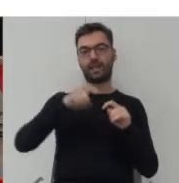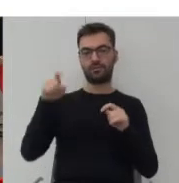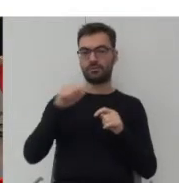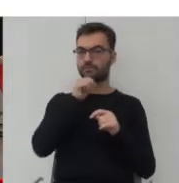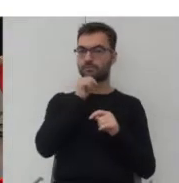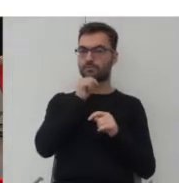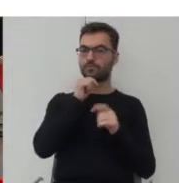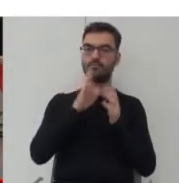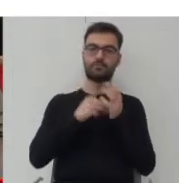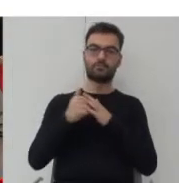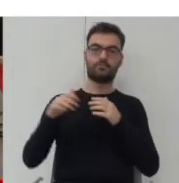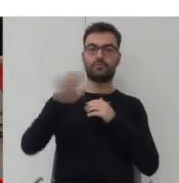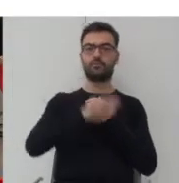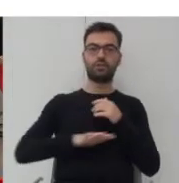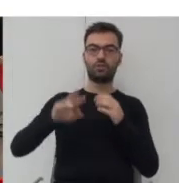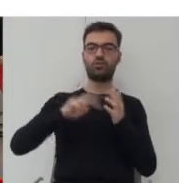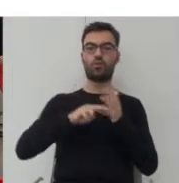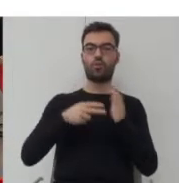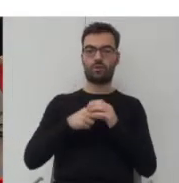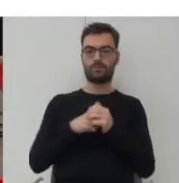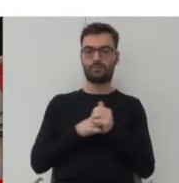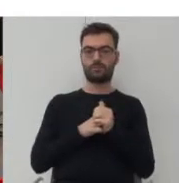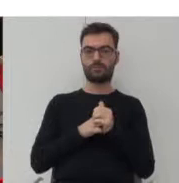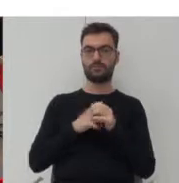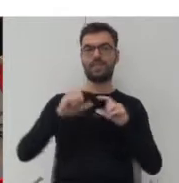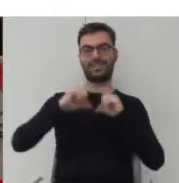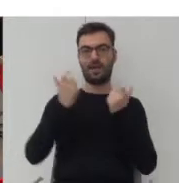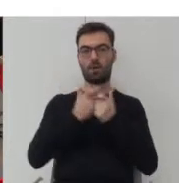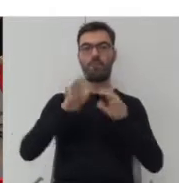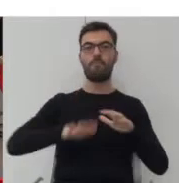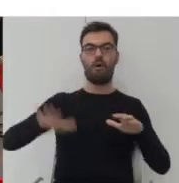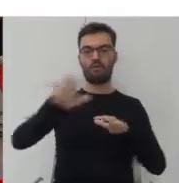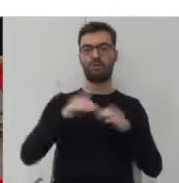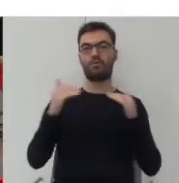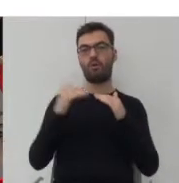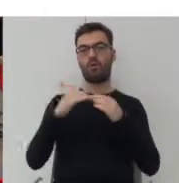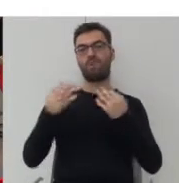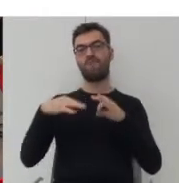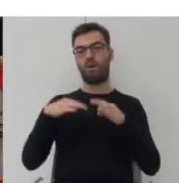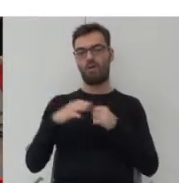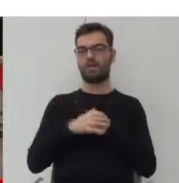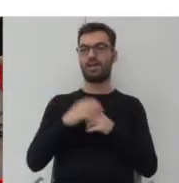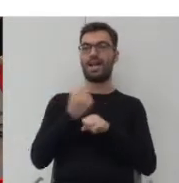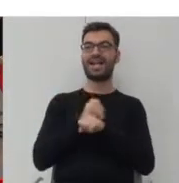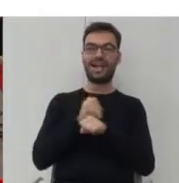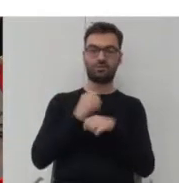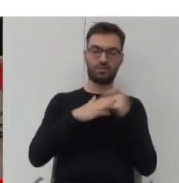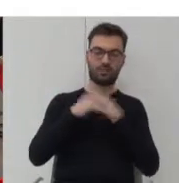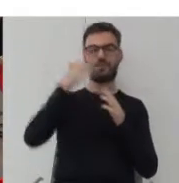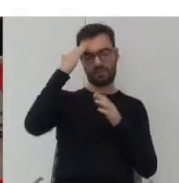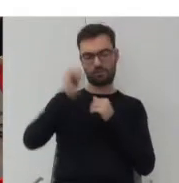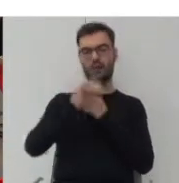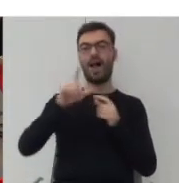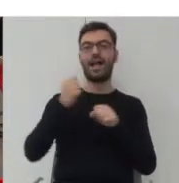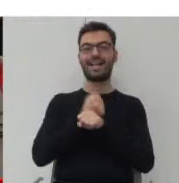jak na przykład przestrzenność układu, czyli powierzchnia całkowita do przestrzeni wolnej, gęstość zabudowy wiadomo, ale na przykład